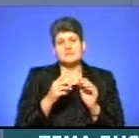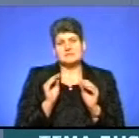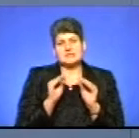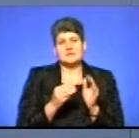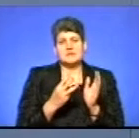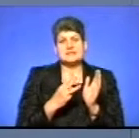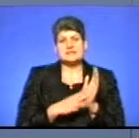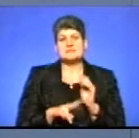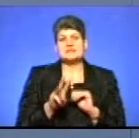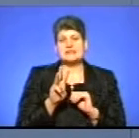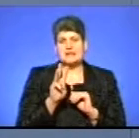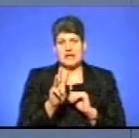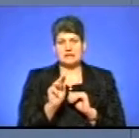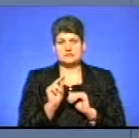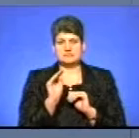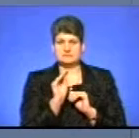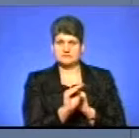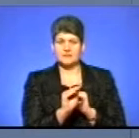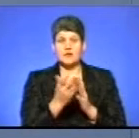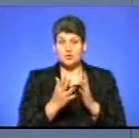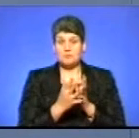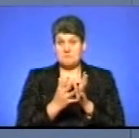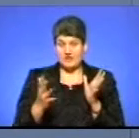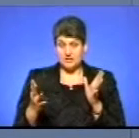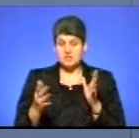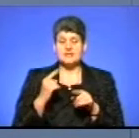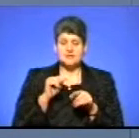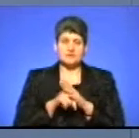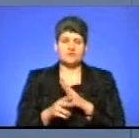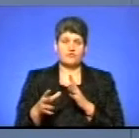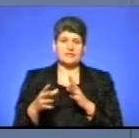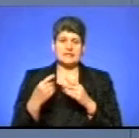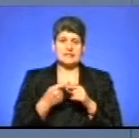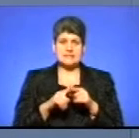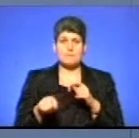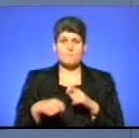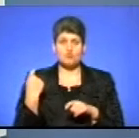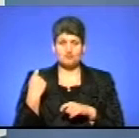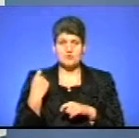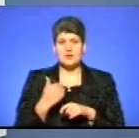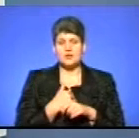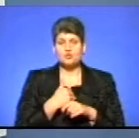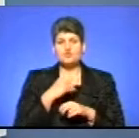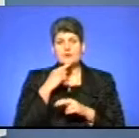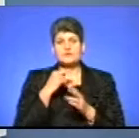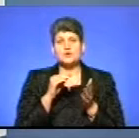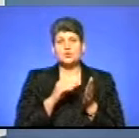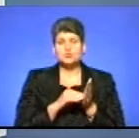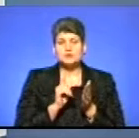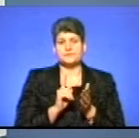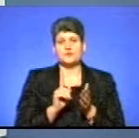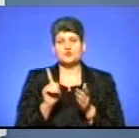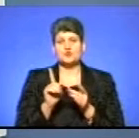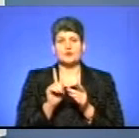кілометрів за годину рухається водій, тобто це є порушення. Але, знову ж таки, хочу звернути увагу,